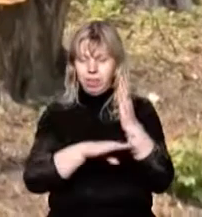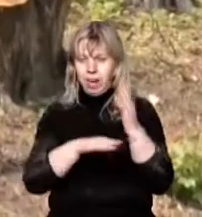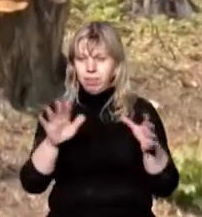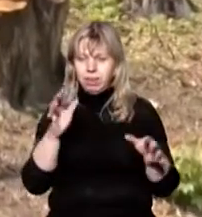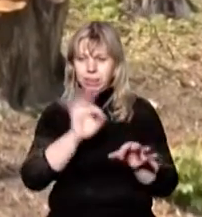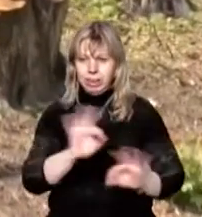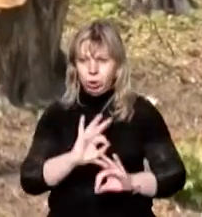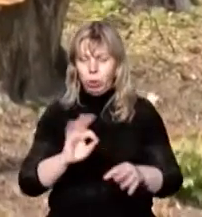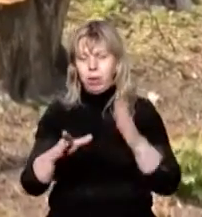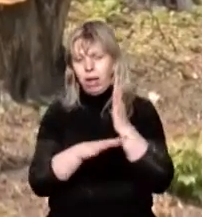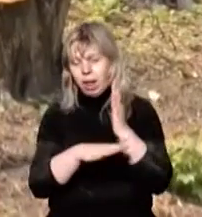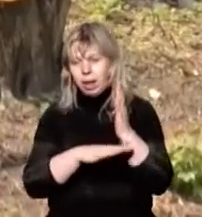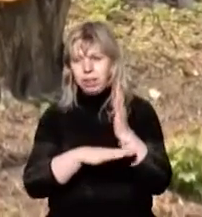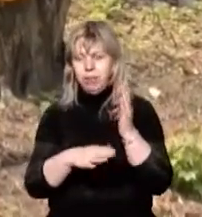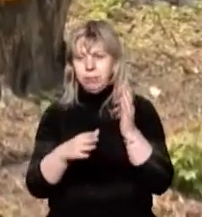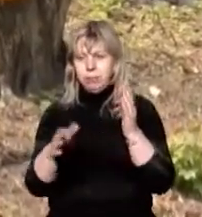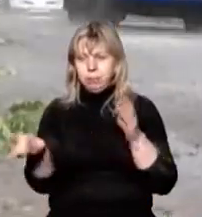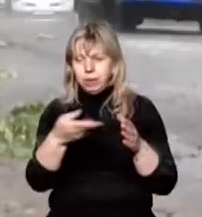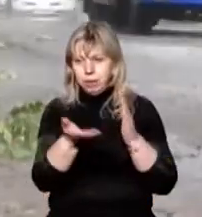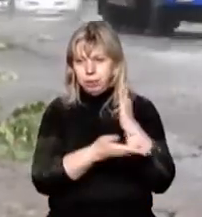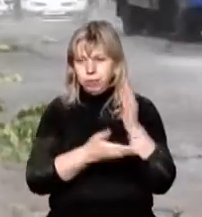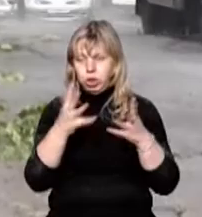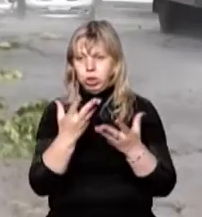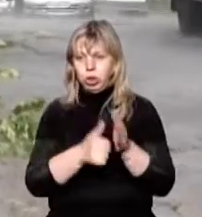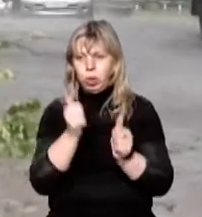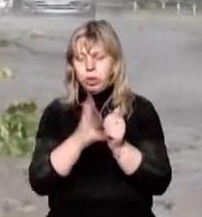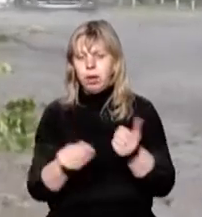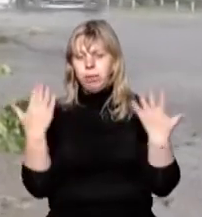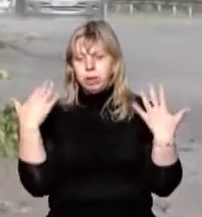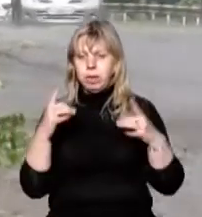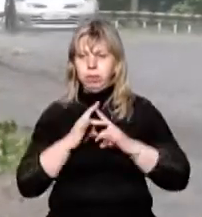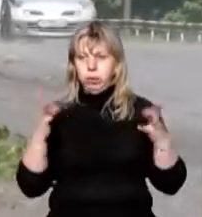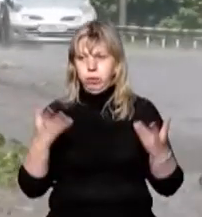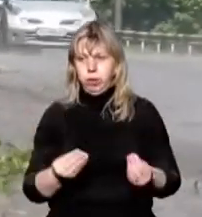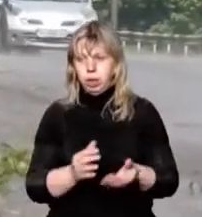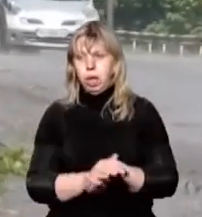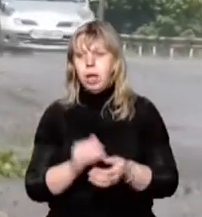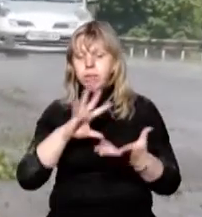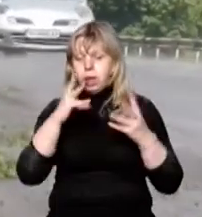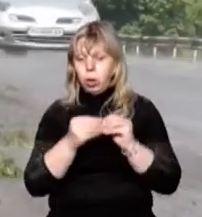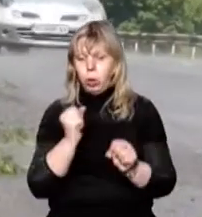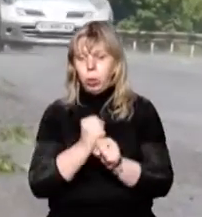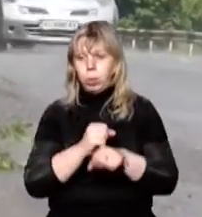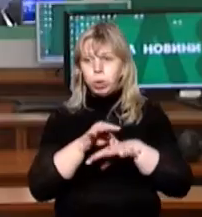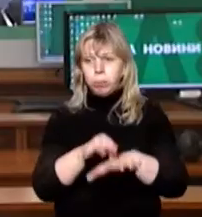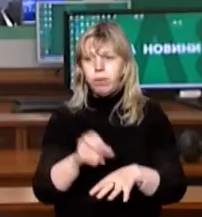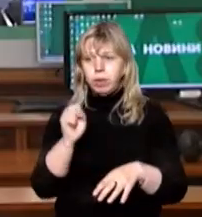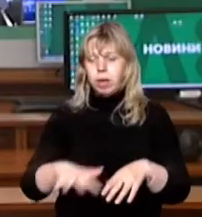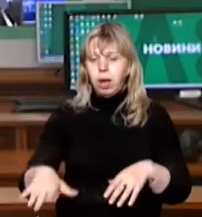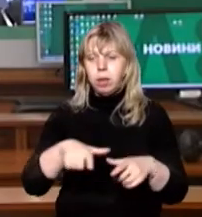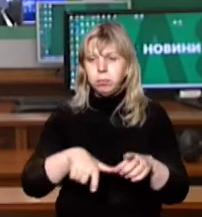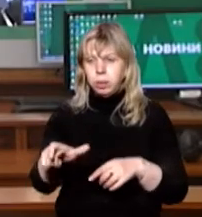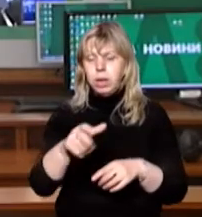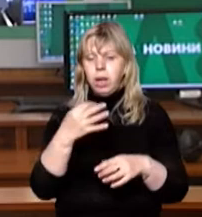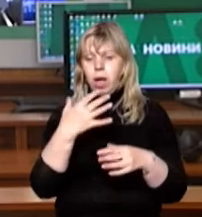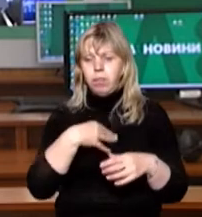лісівниками та електриками зрізатимуть щодня, крім вихідних і святкових днів. Загалом роботи проводитимуть на трасі